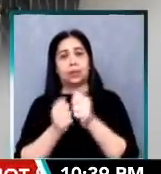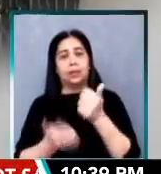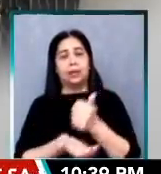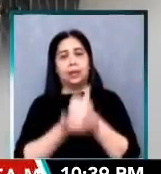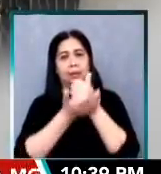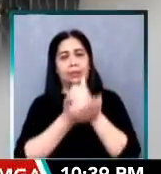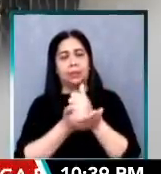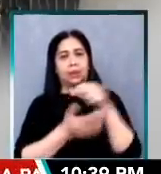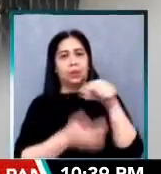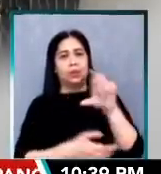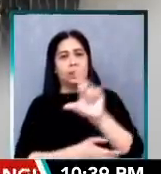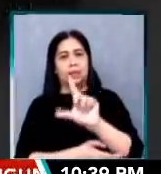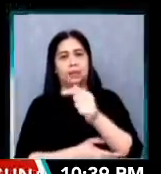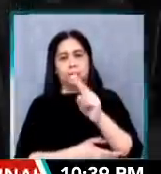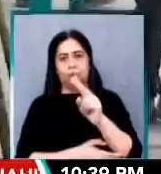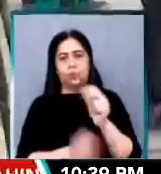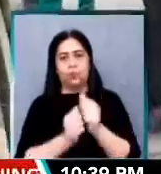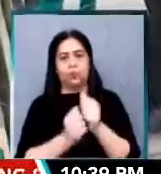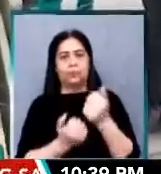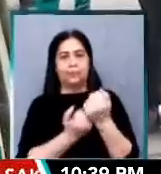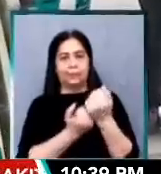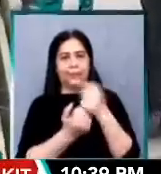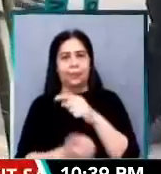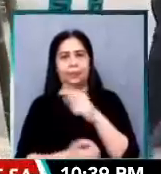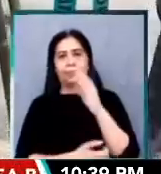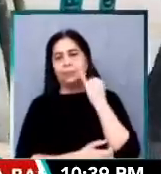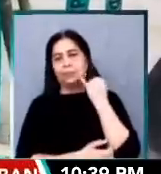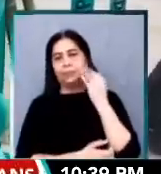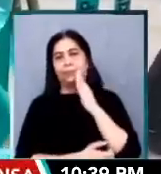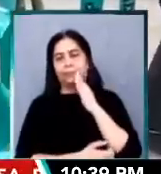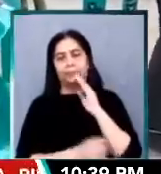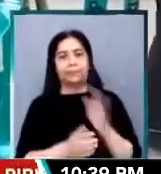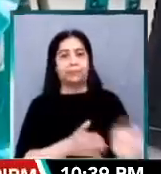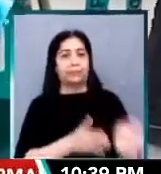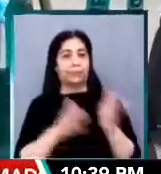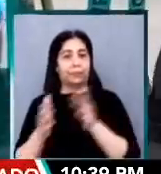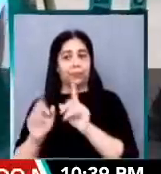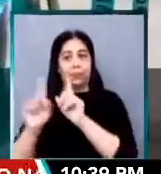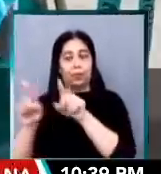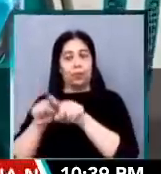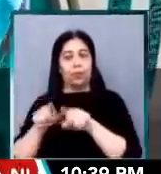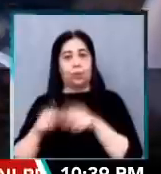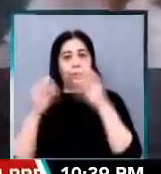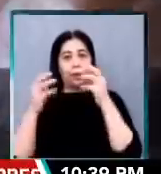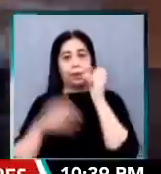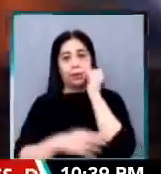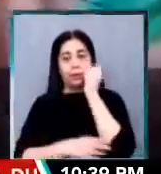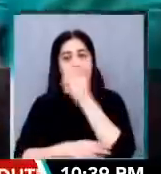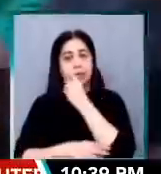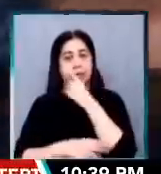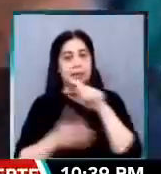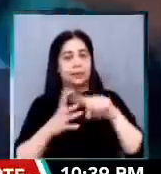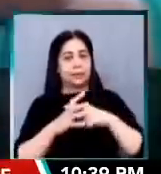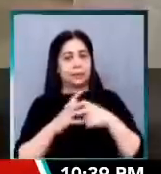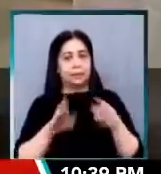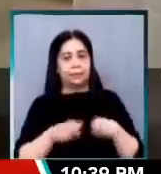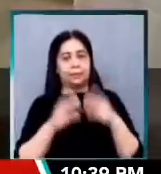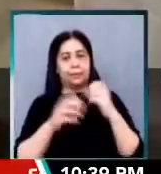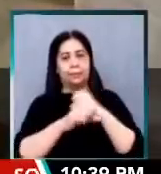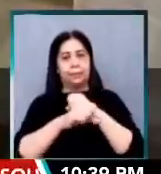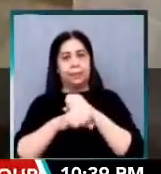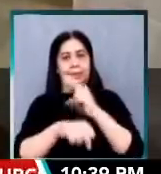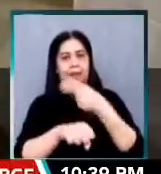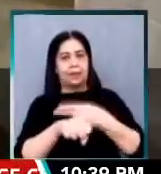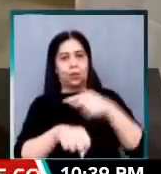sa pamumuno ni Belmonte. Samantala, dumalo din si Mayor Sarah sa inaugurasyon ng campaign headquarters ng kanyang